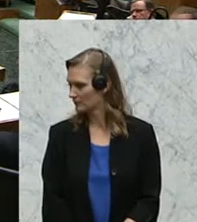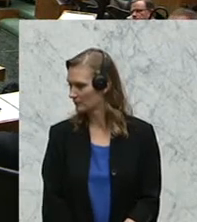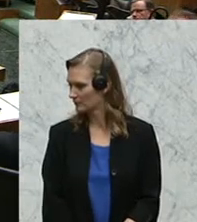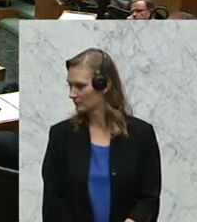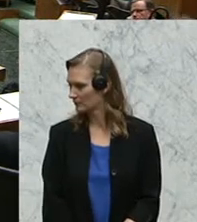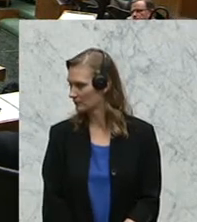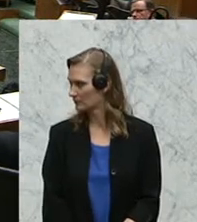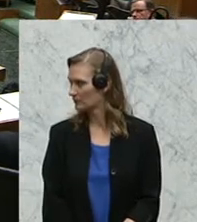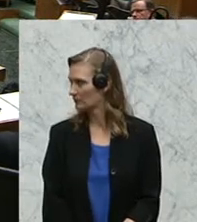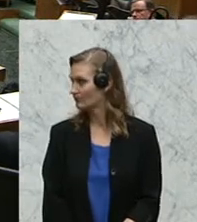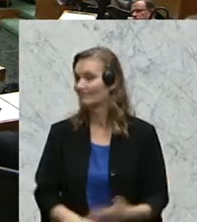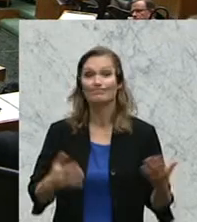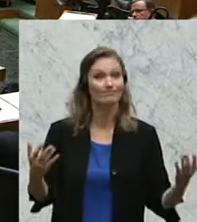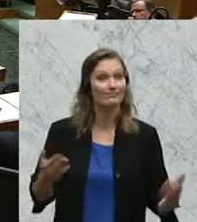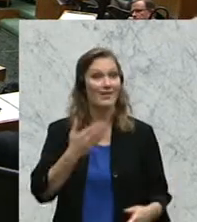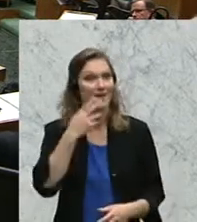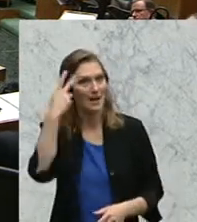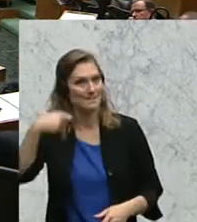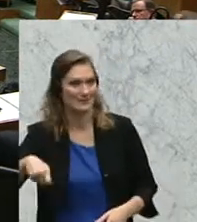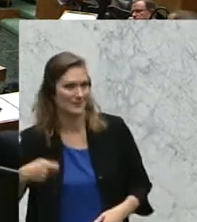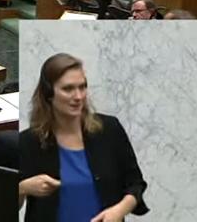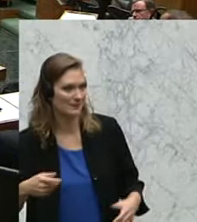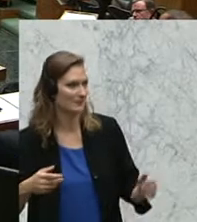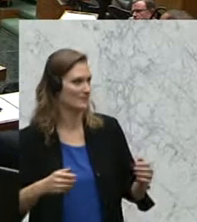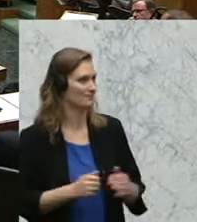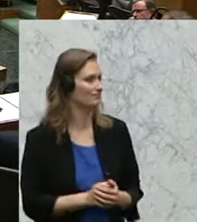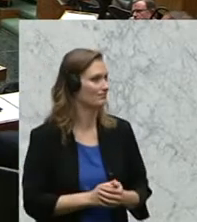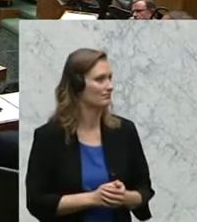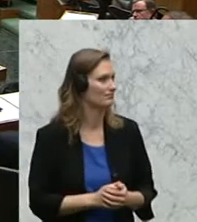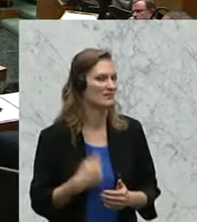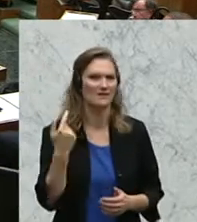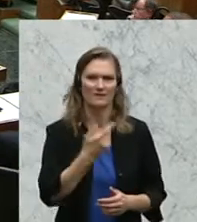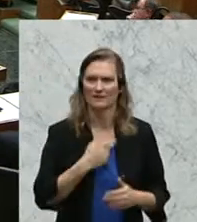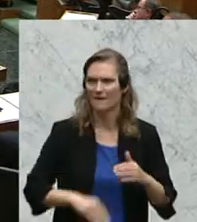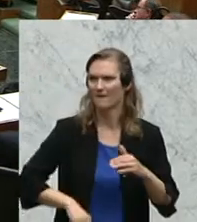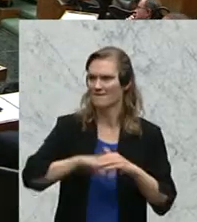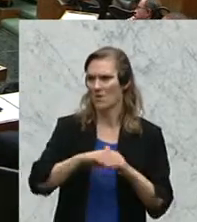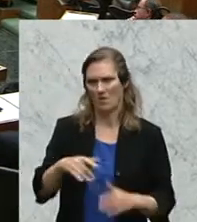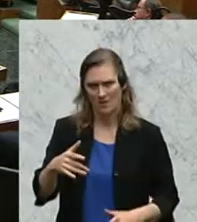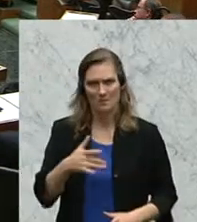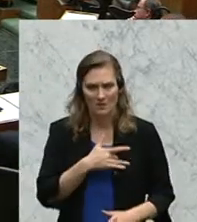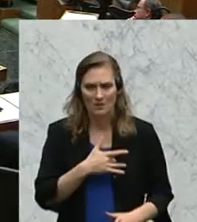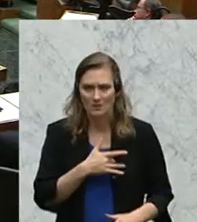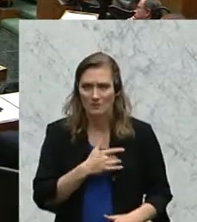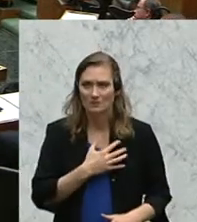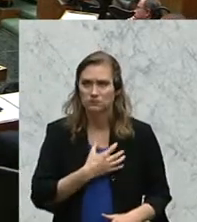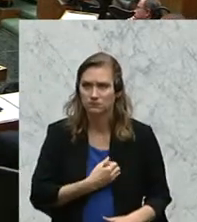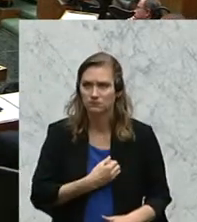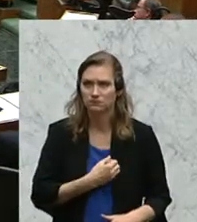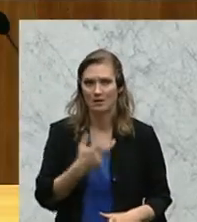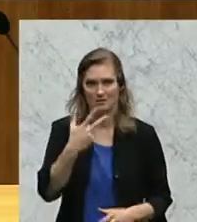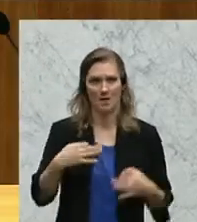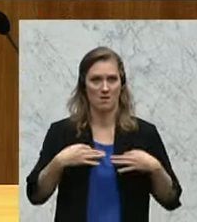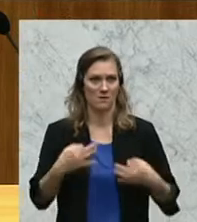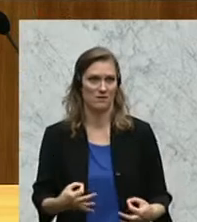Herr Präsident, wir sind zutiefst betroffen, ob der drei Opfer und